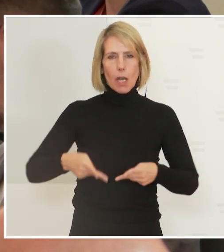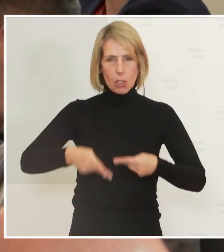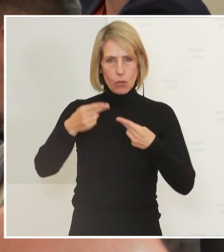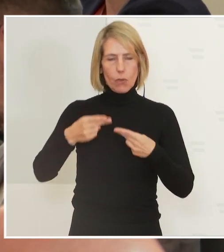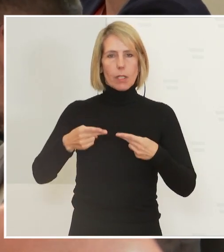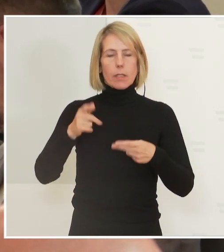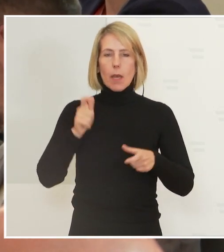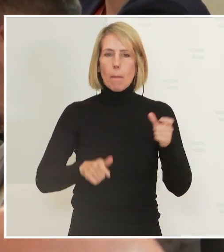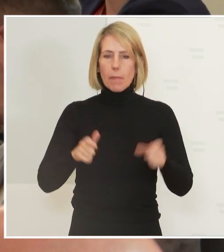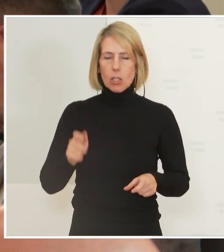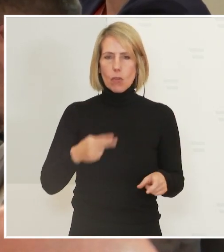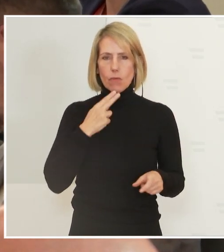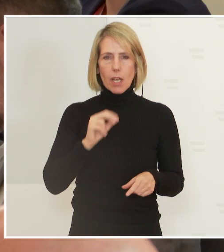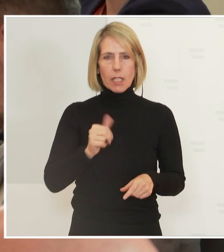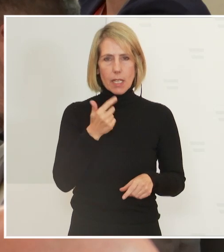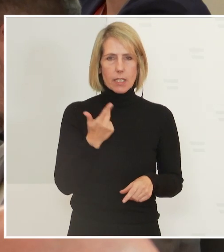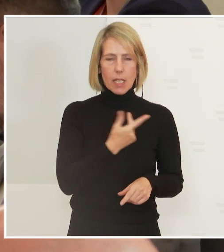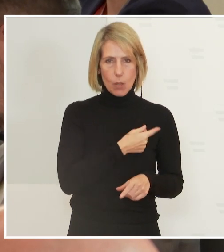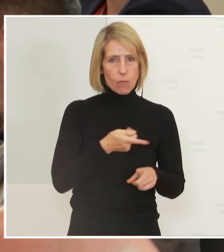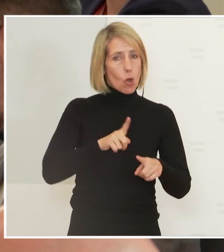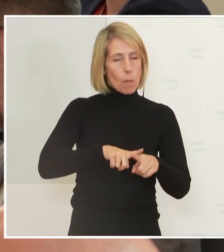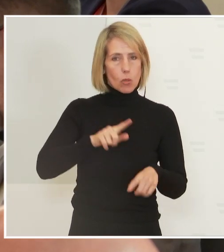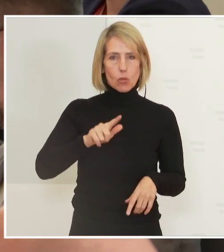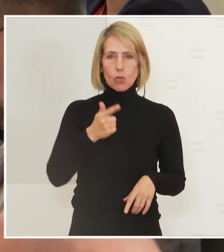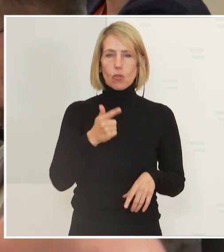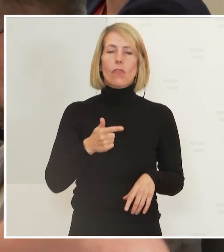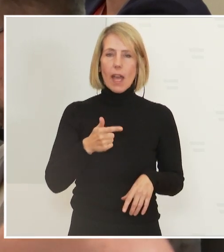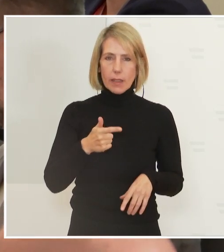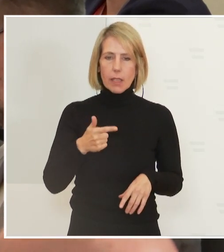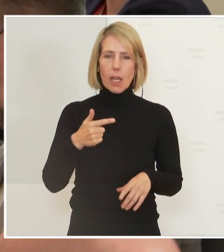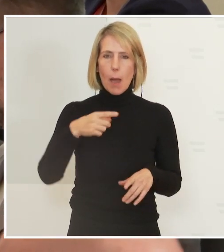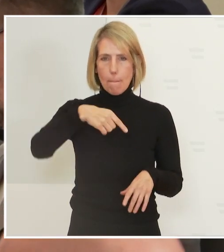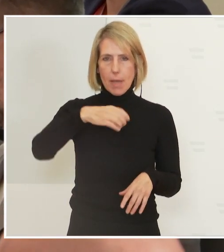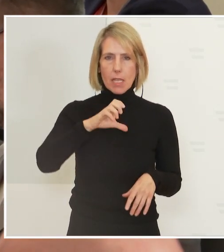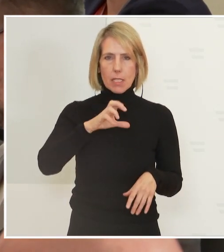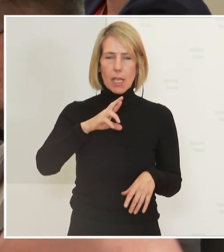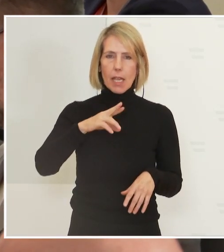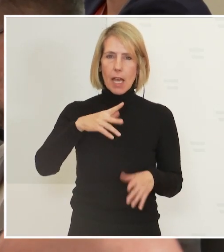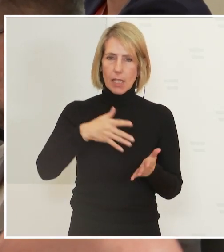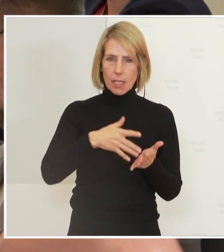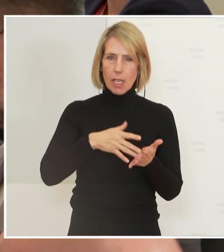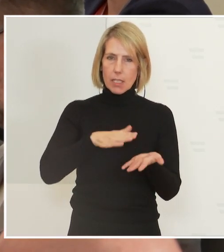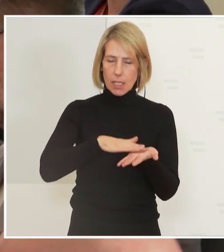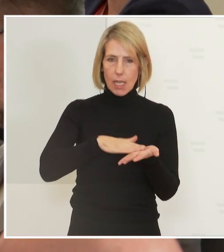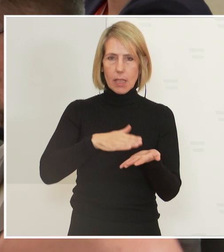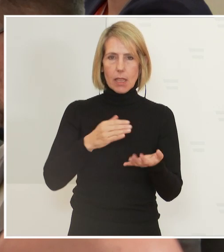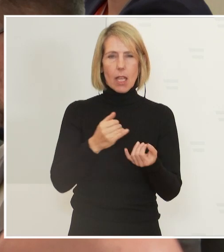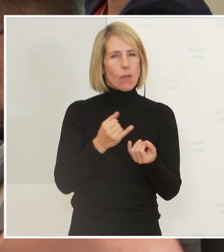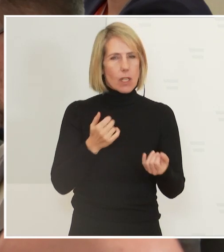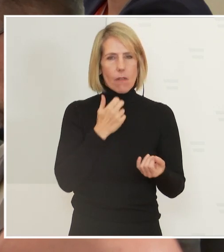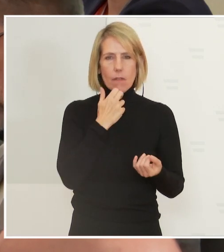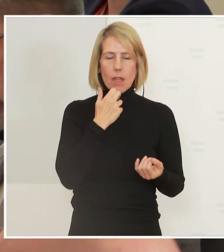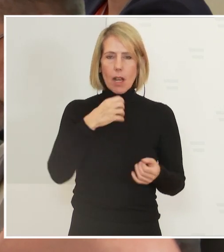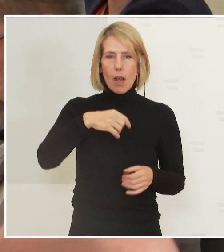Menschen mit einer ersten Impfung plus PCR-Test ebenfalls als geimpfte Menschen gelten. Wie wollen Sie die PCR-Test